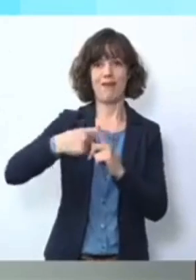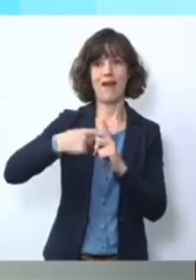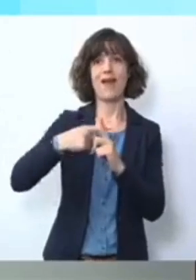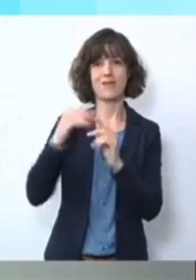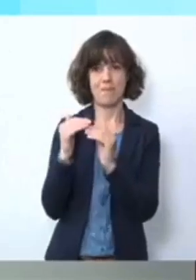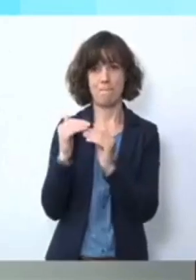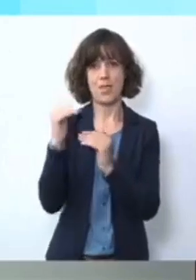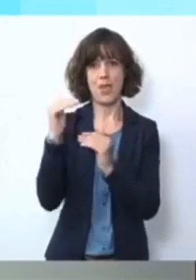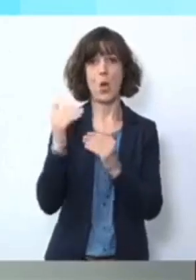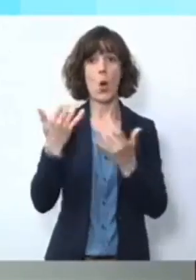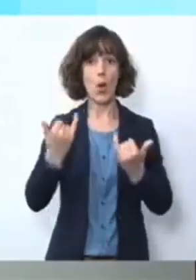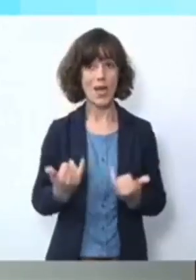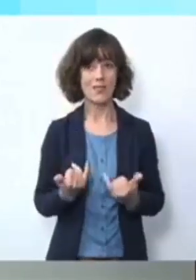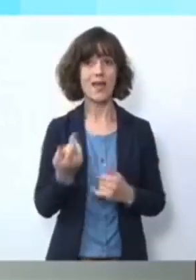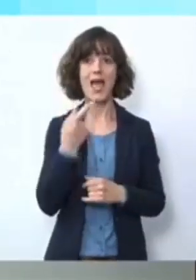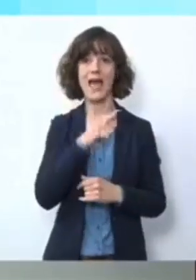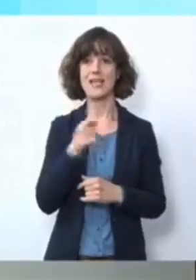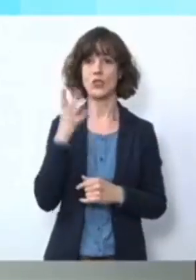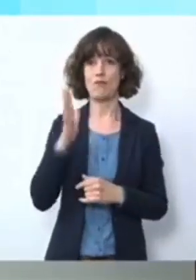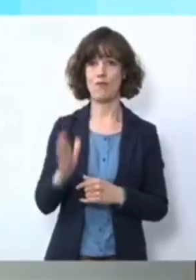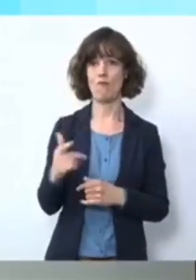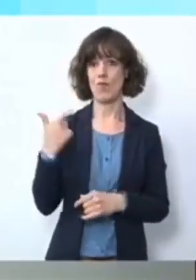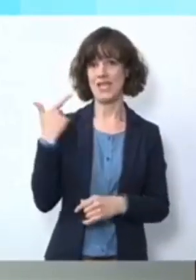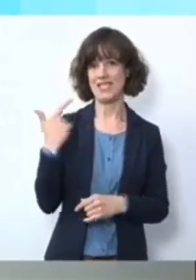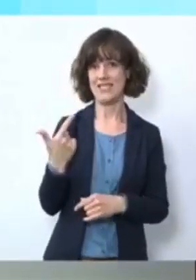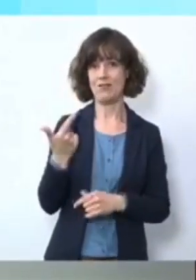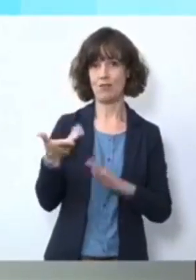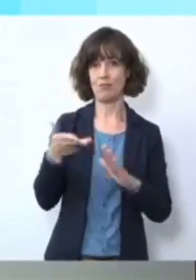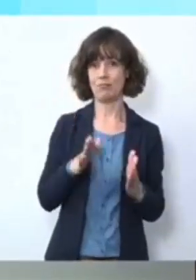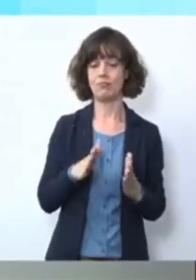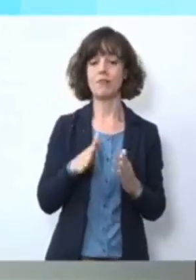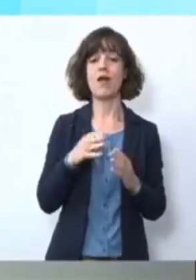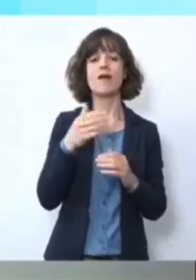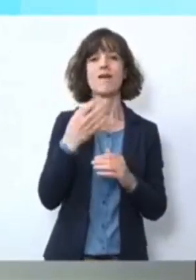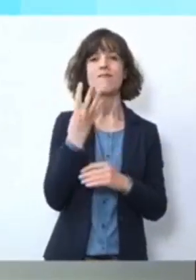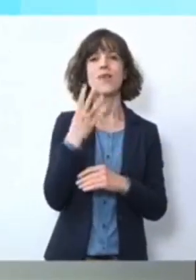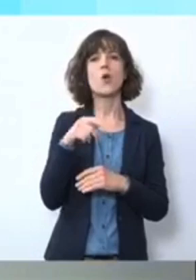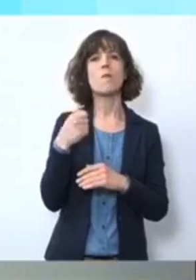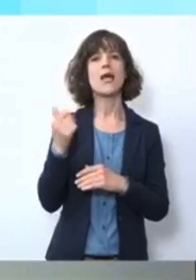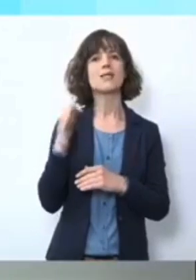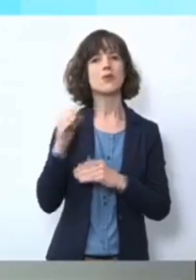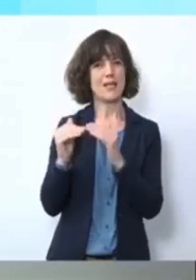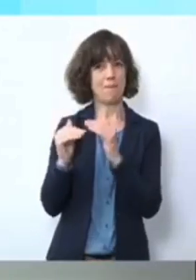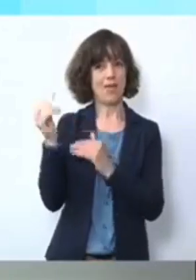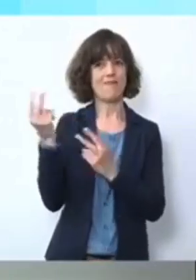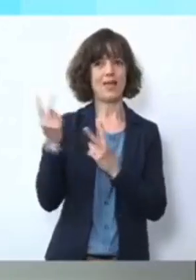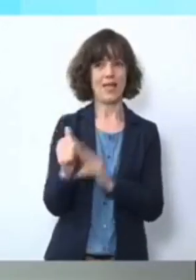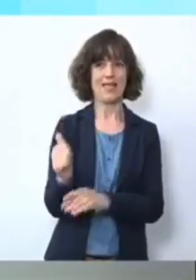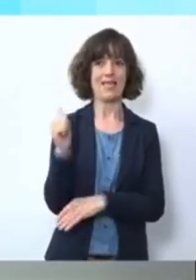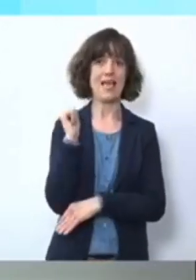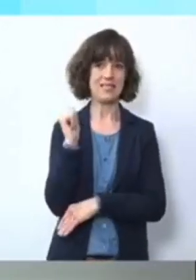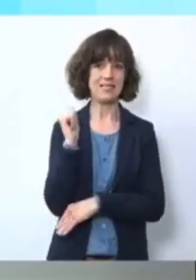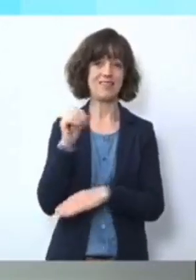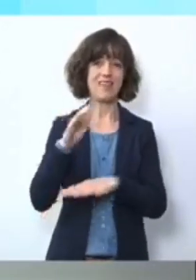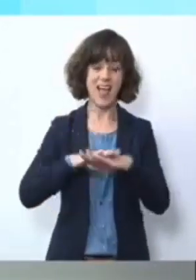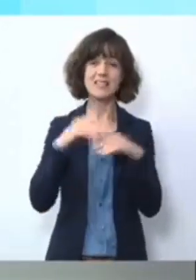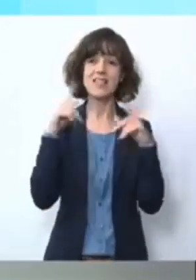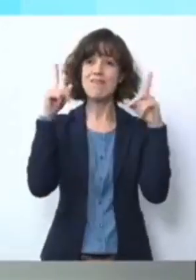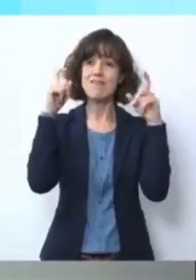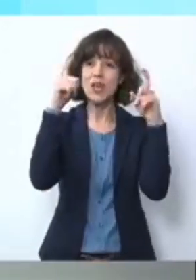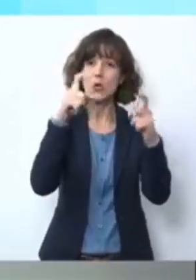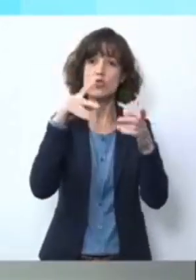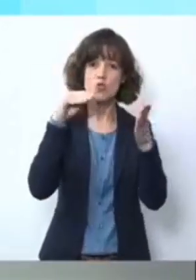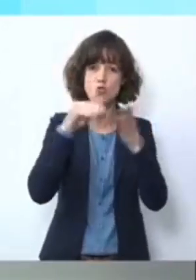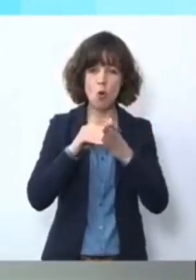.502. Das ist eine Steigerung um 4,1 Prozent zu gestern. Das heißt, das Virus ist nach wie vor